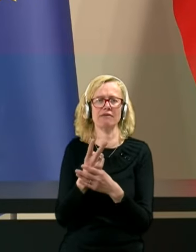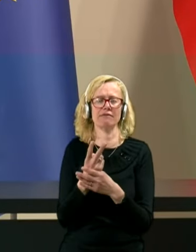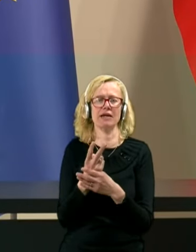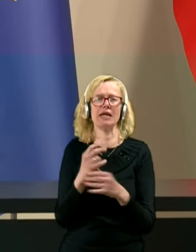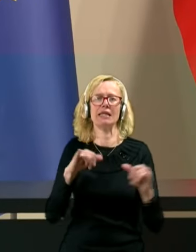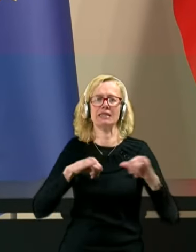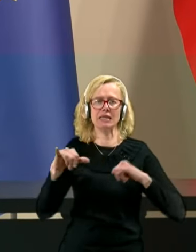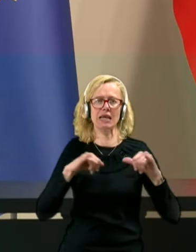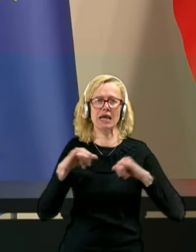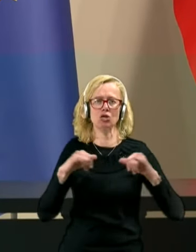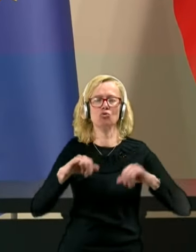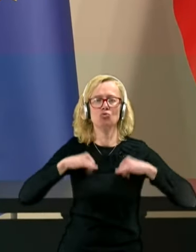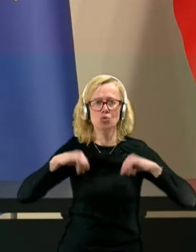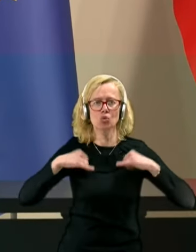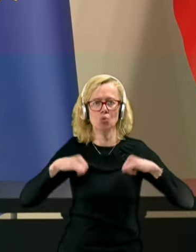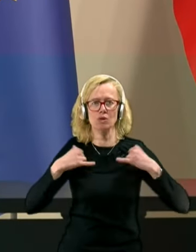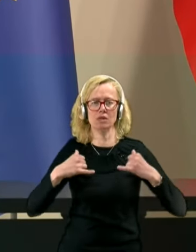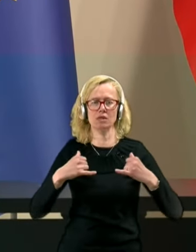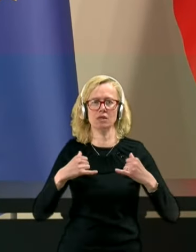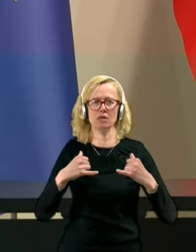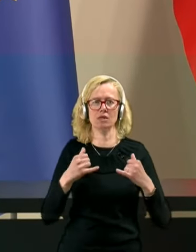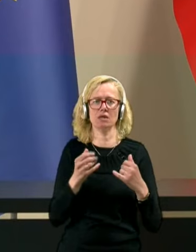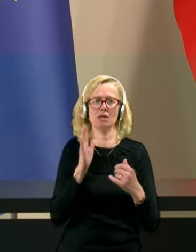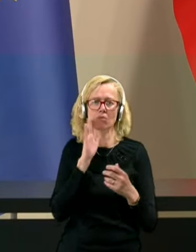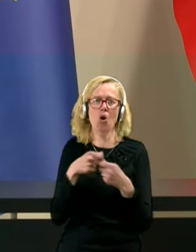bi jih organiziral, kolikor vem.